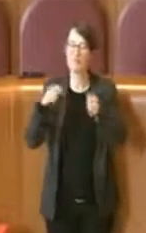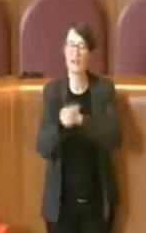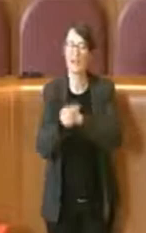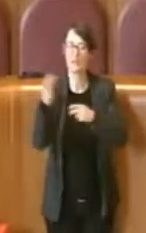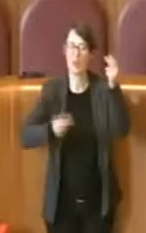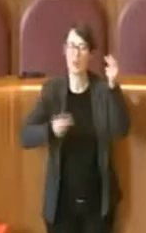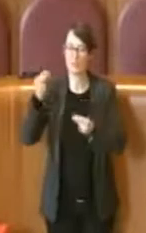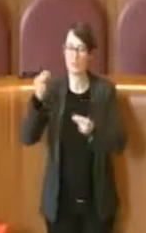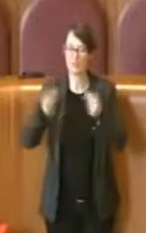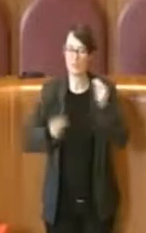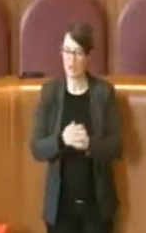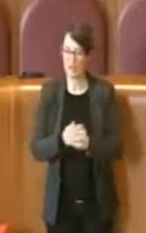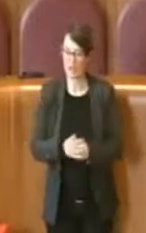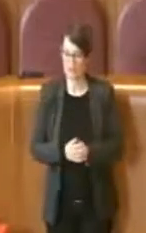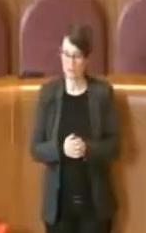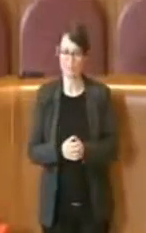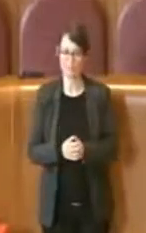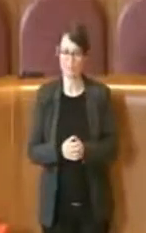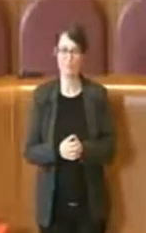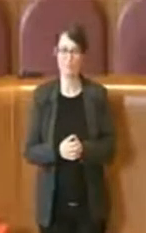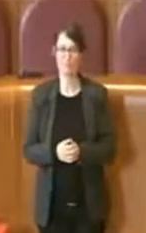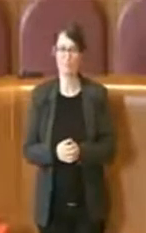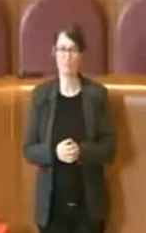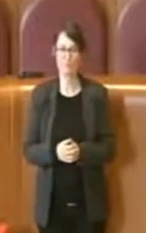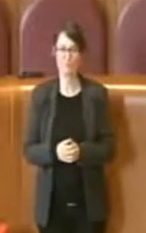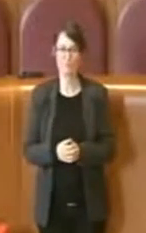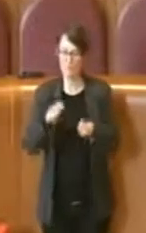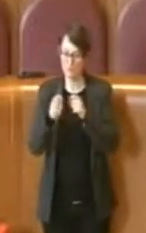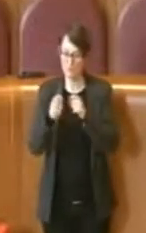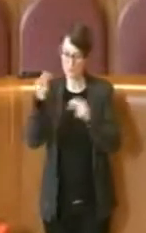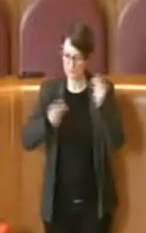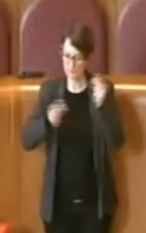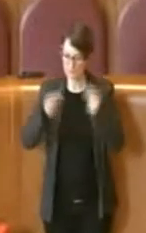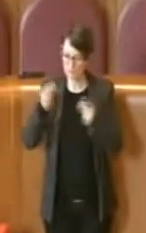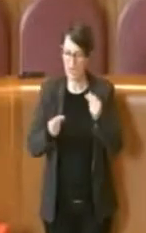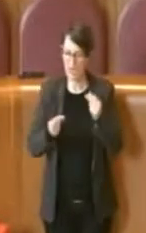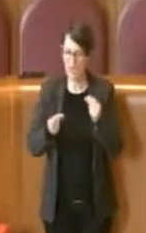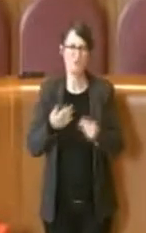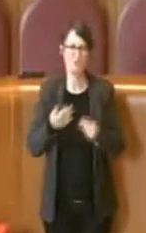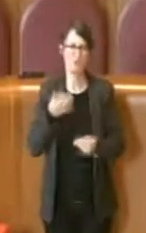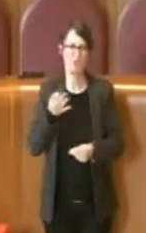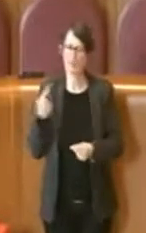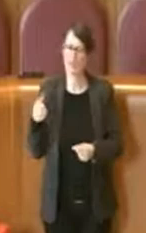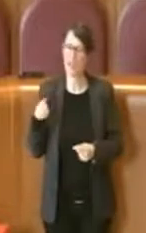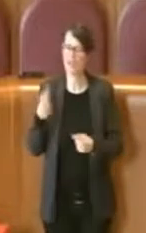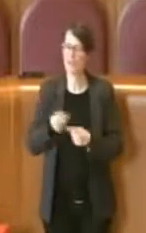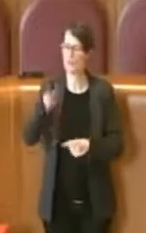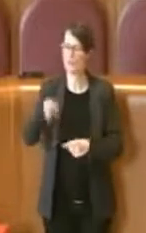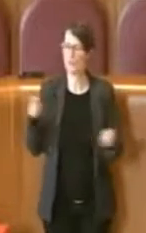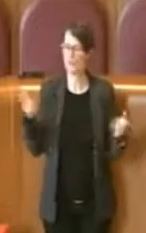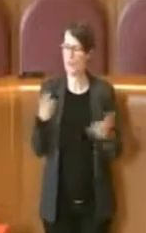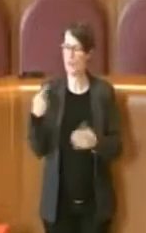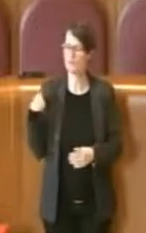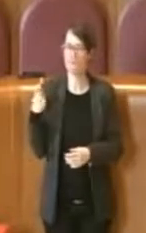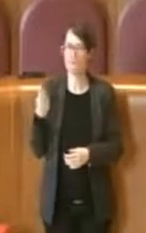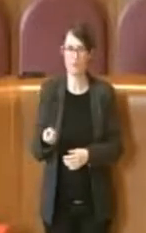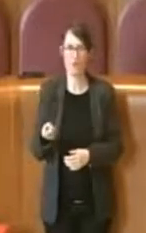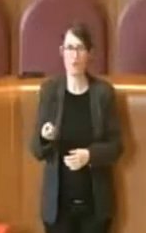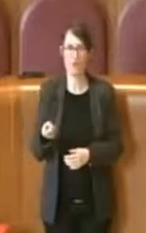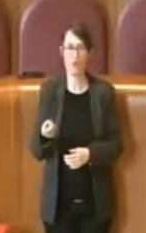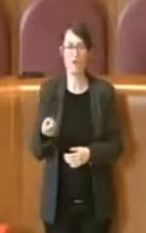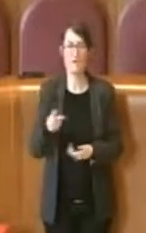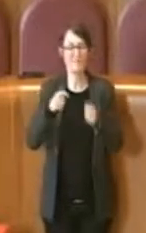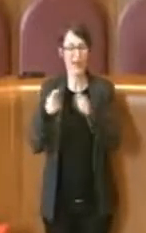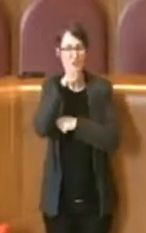va incontro, come abbiamo sempre fatto in tutti i bilanci dal 2017 ad oggi, incontro ai territori.